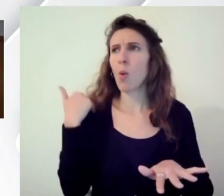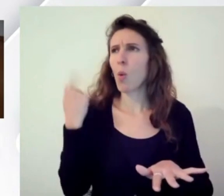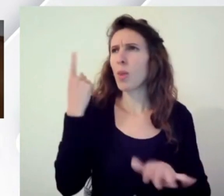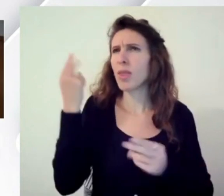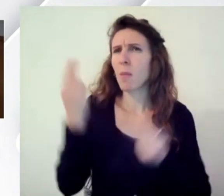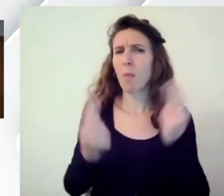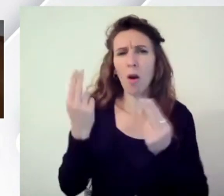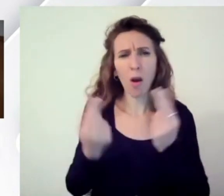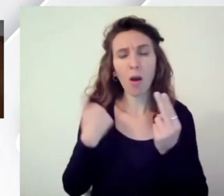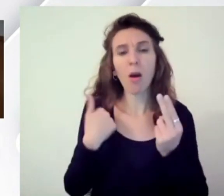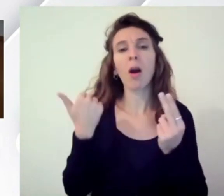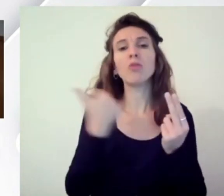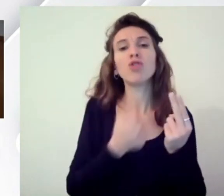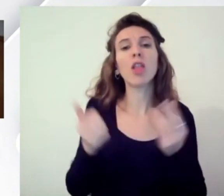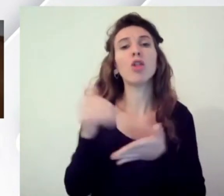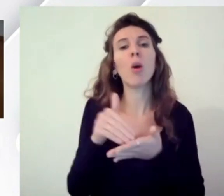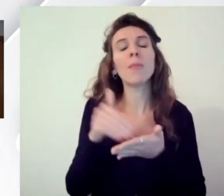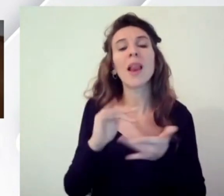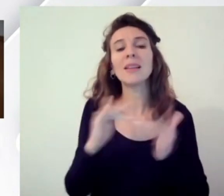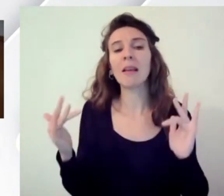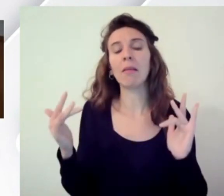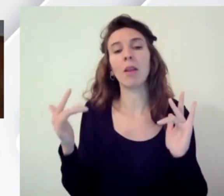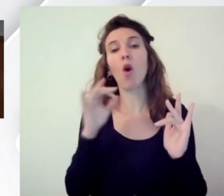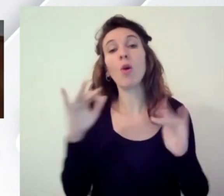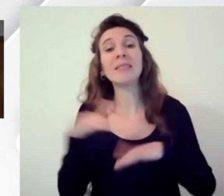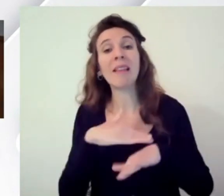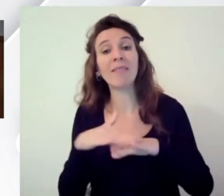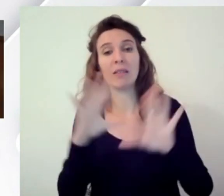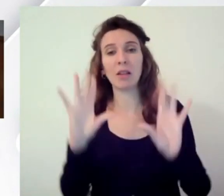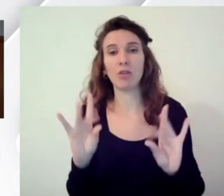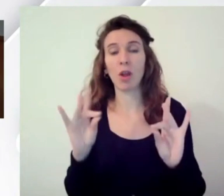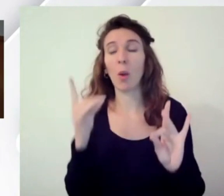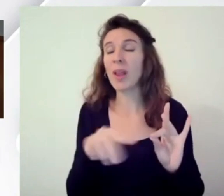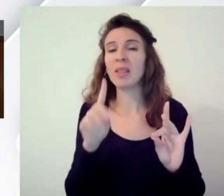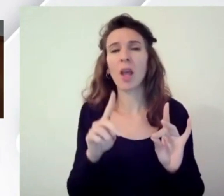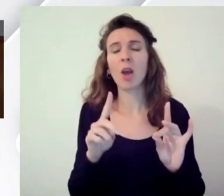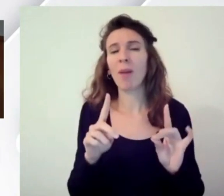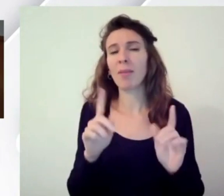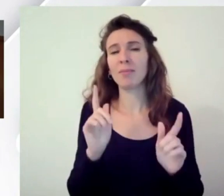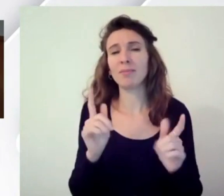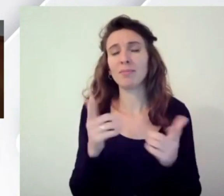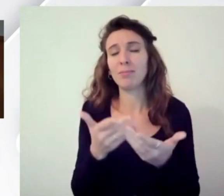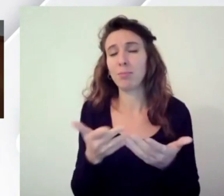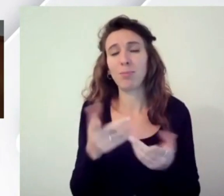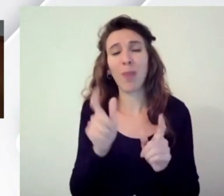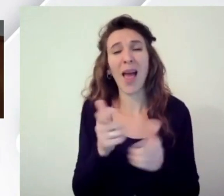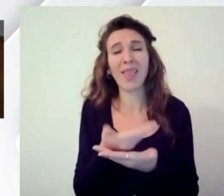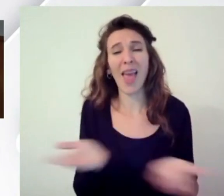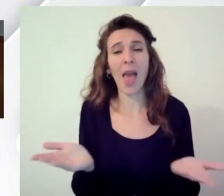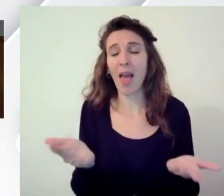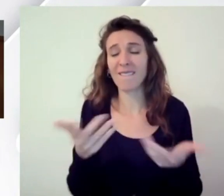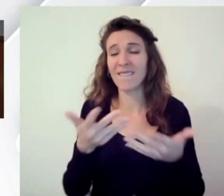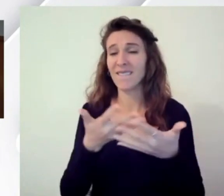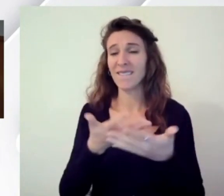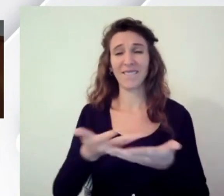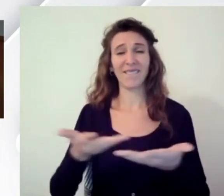molto passa siti o servizi digitali quindi una platea vastissima si può fare creando e